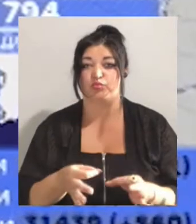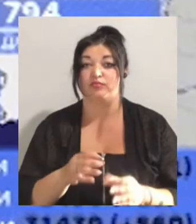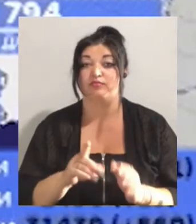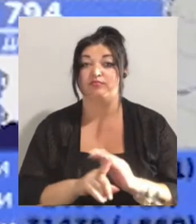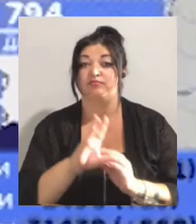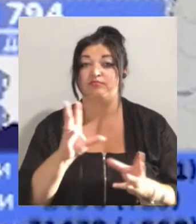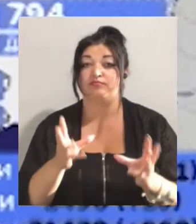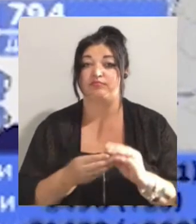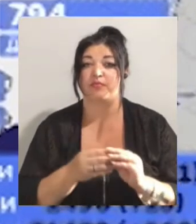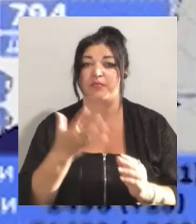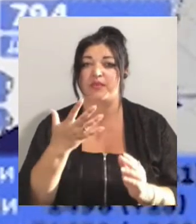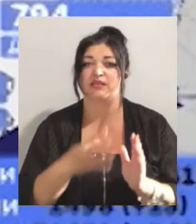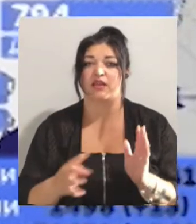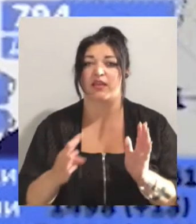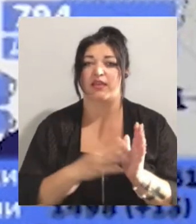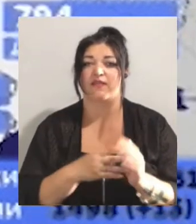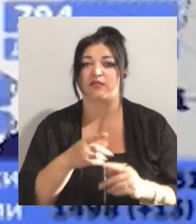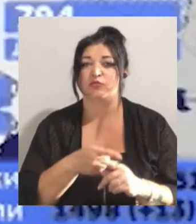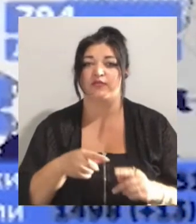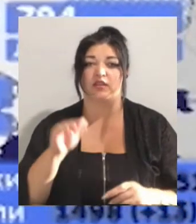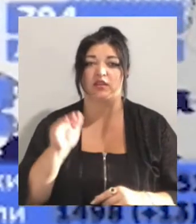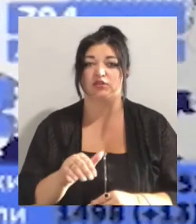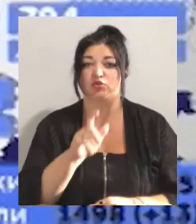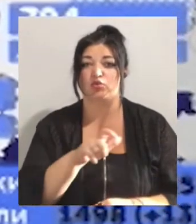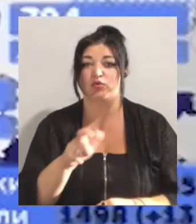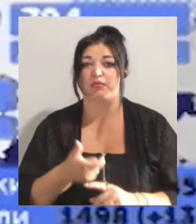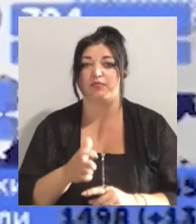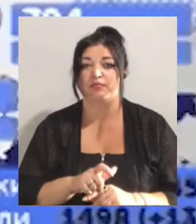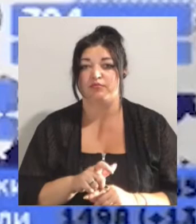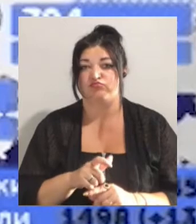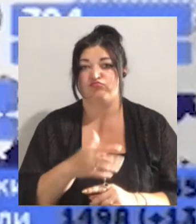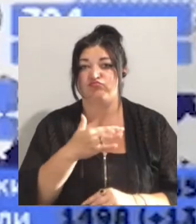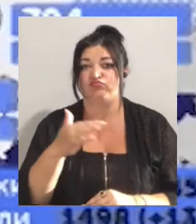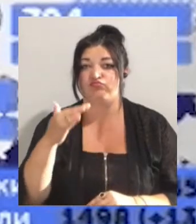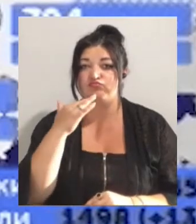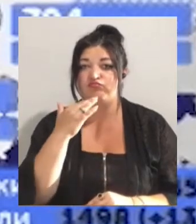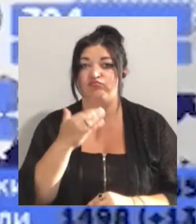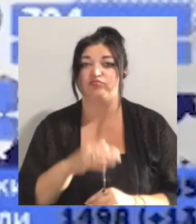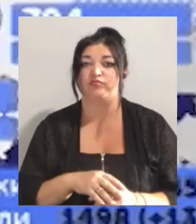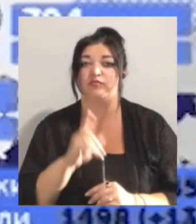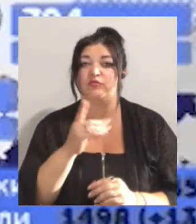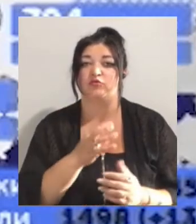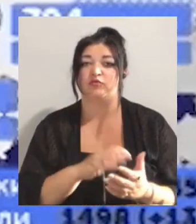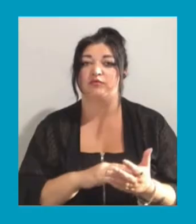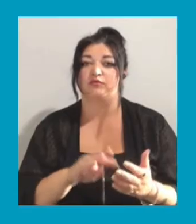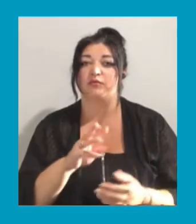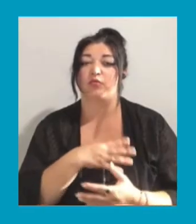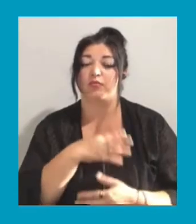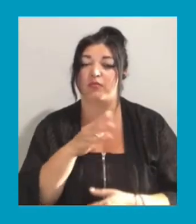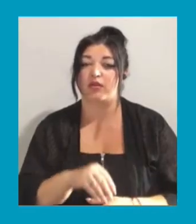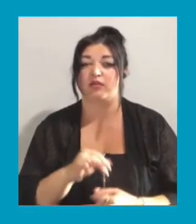як 59,5 тисяч людей, більш як 31 тисяча одужали, 1498 людей померли.